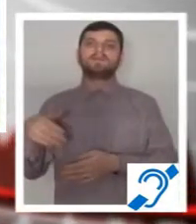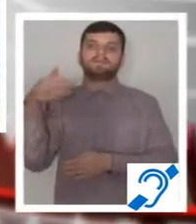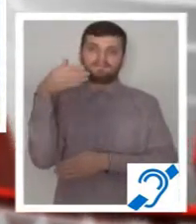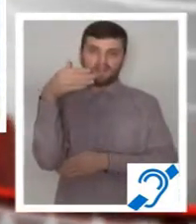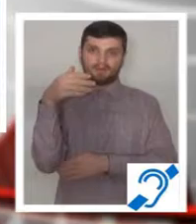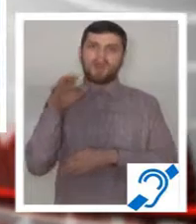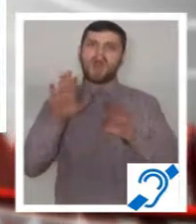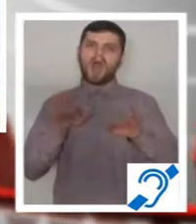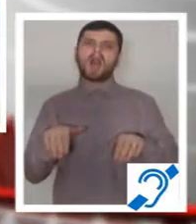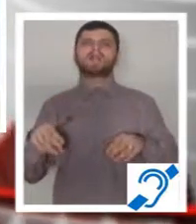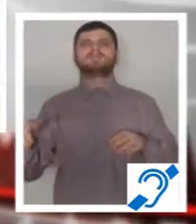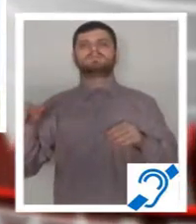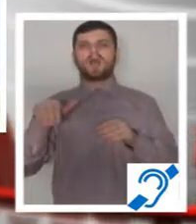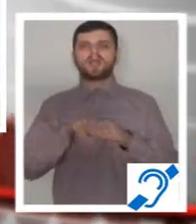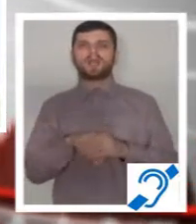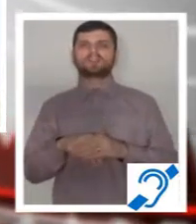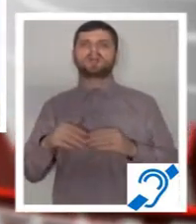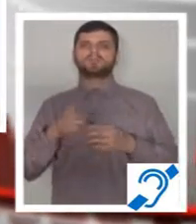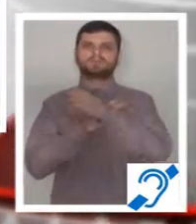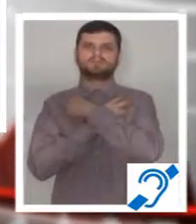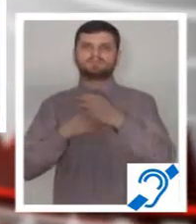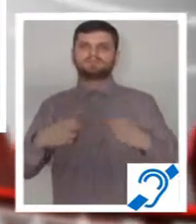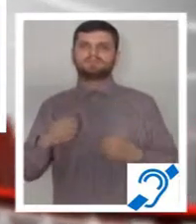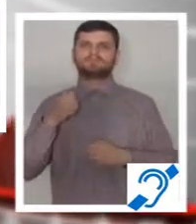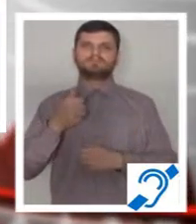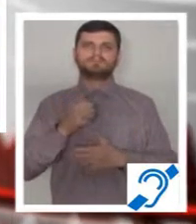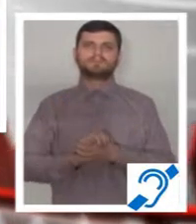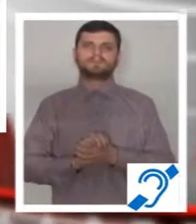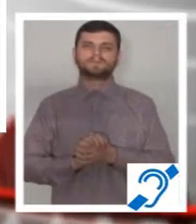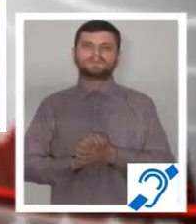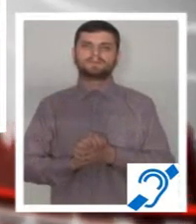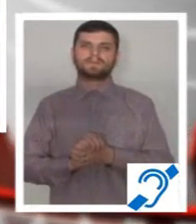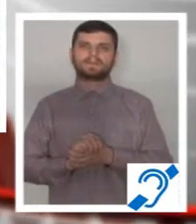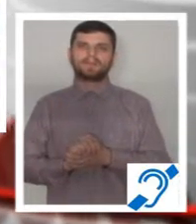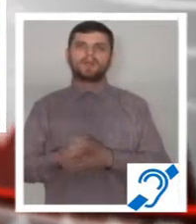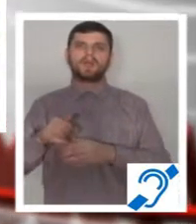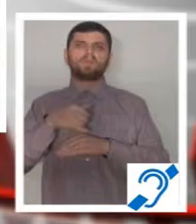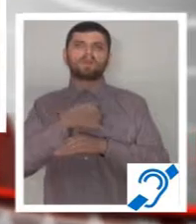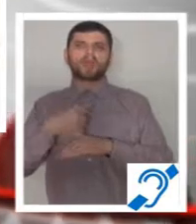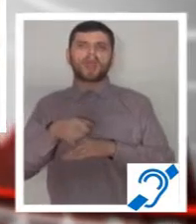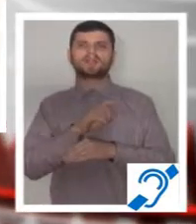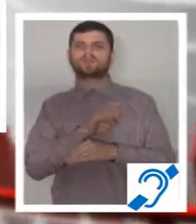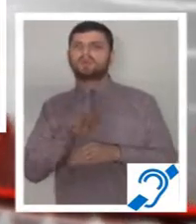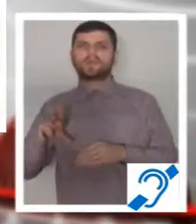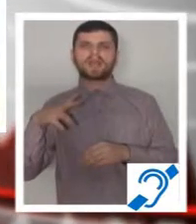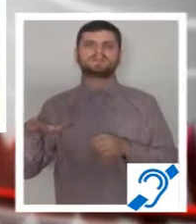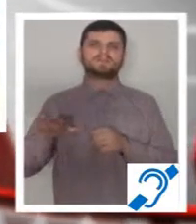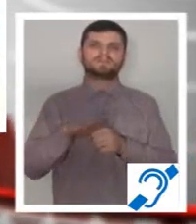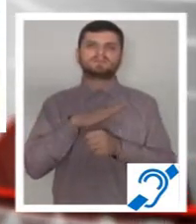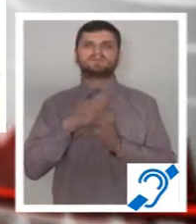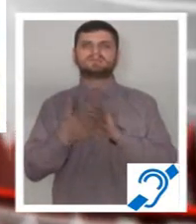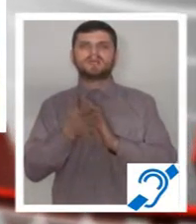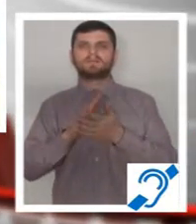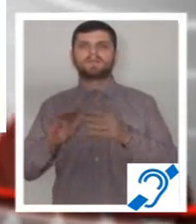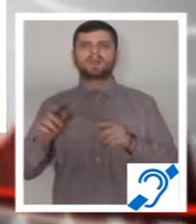firma care nu a respectat contractul este mare și lucrează cu o celebră casă de avocatură. Proiectul care nu a fost terminat la timp vizează înființarea unui parc fotovoltaic